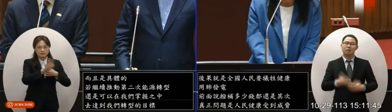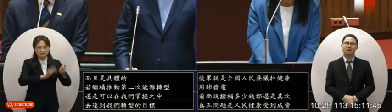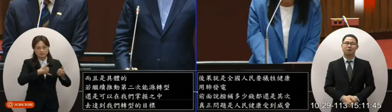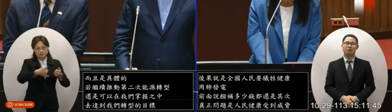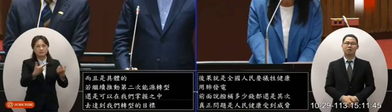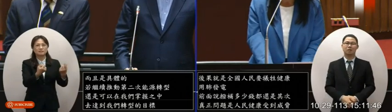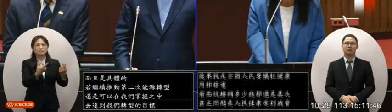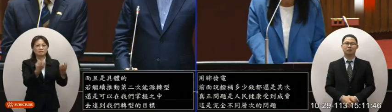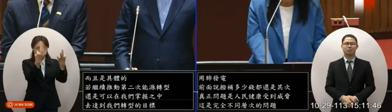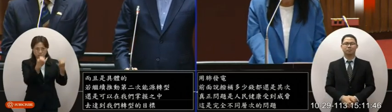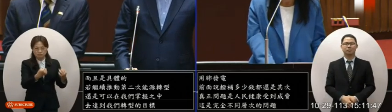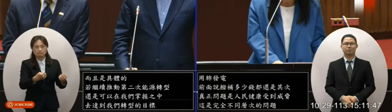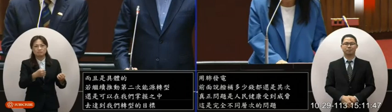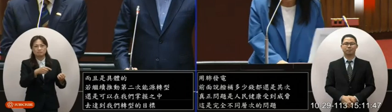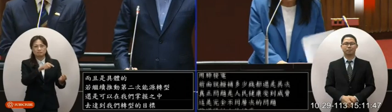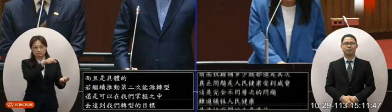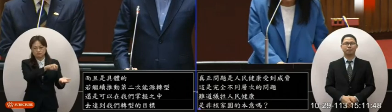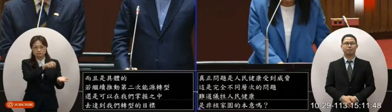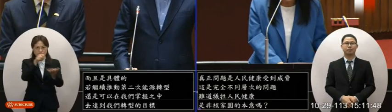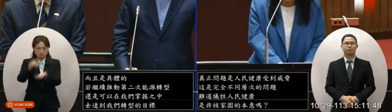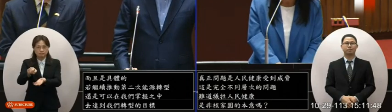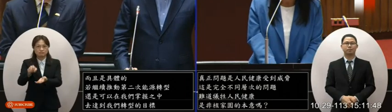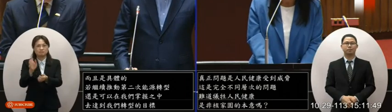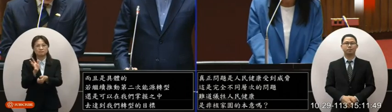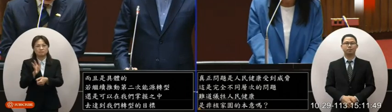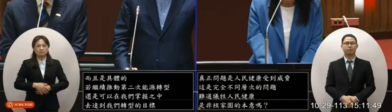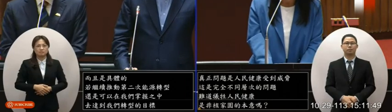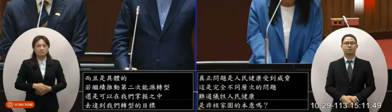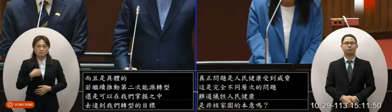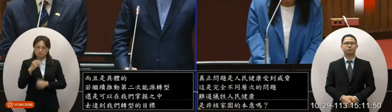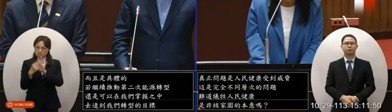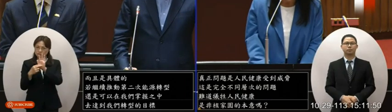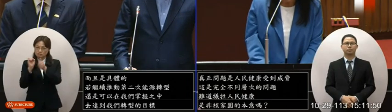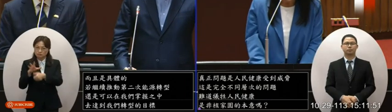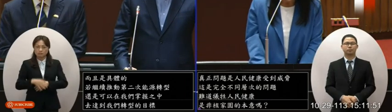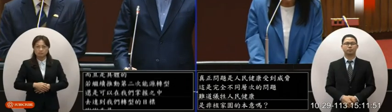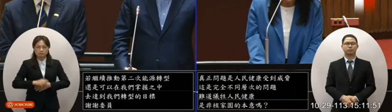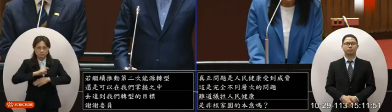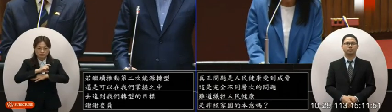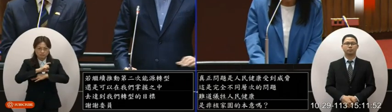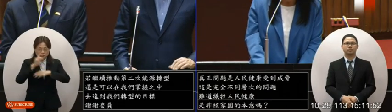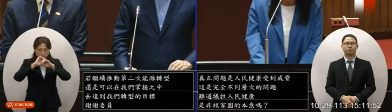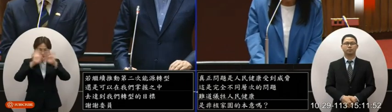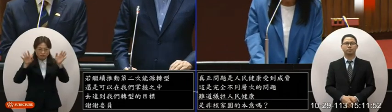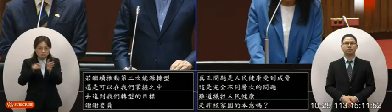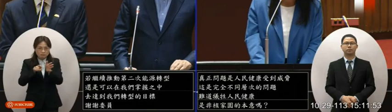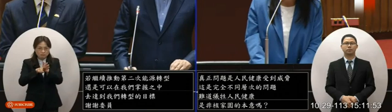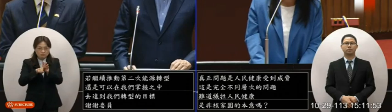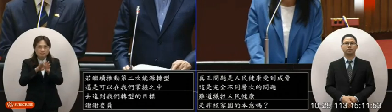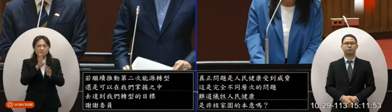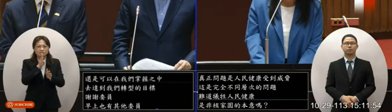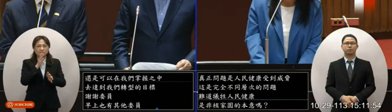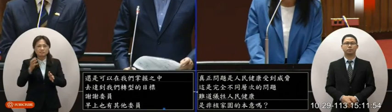員用同樣的數據來這裡提出他的詢問那我們跟他說清晨的那一個瞬間是呈現